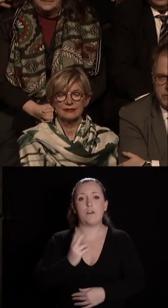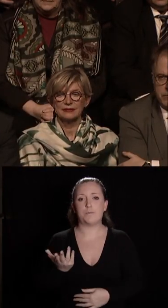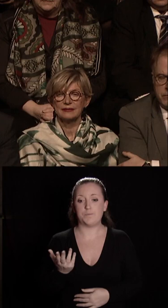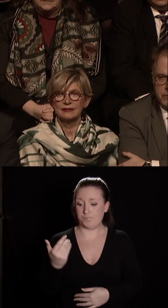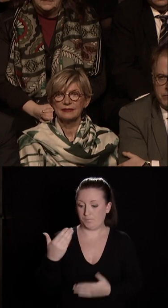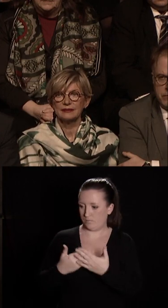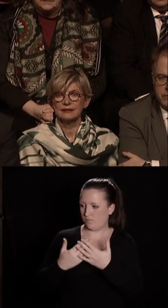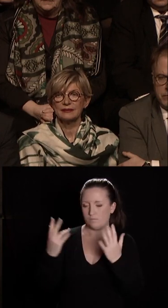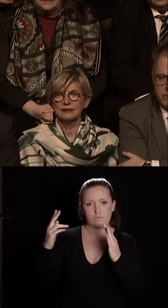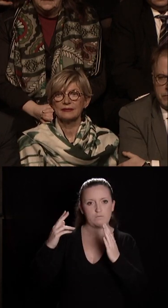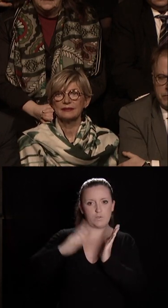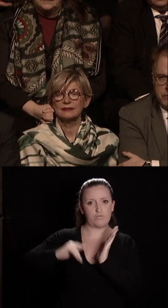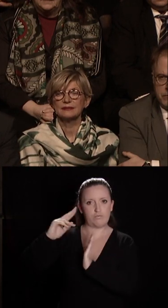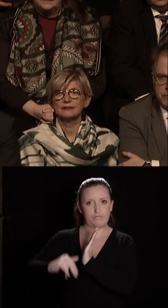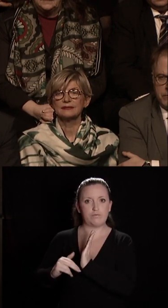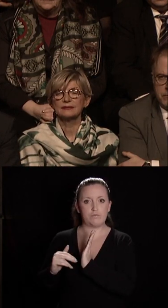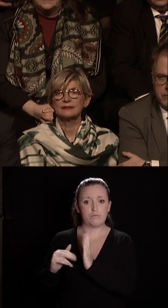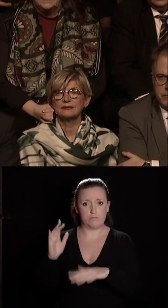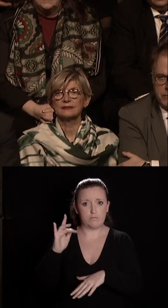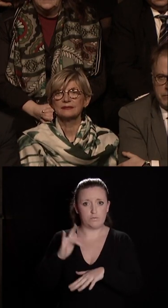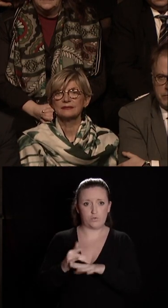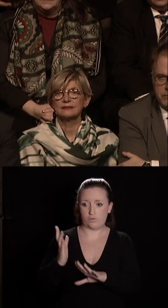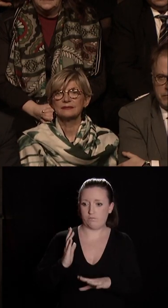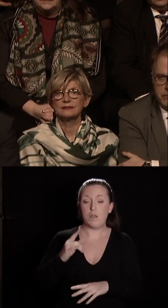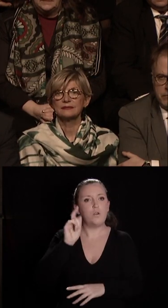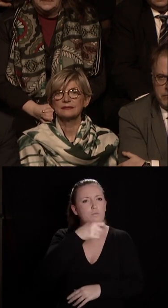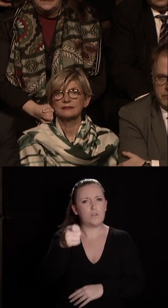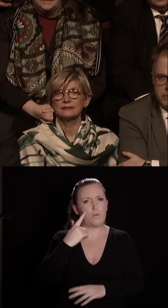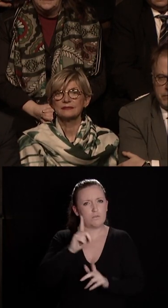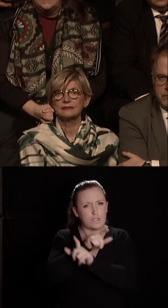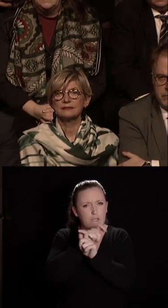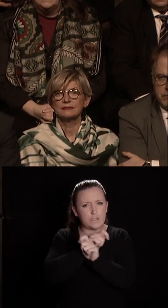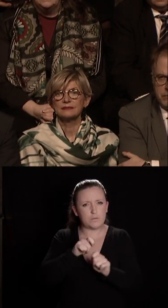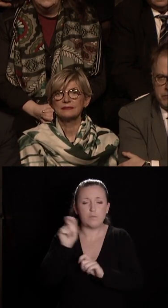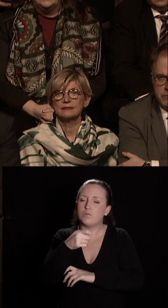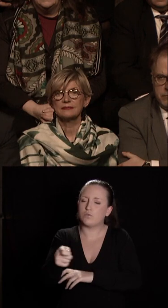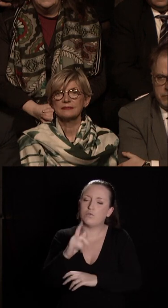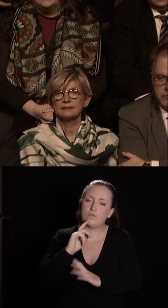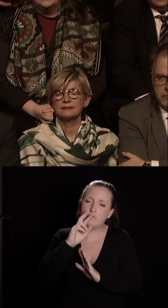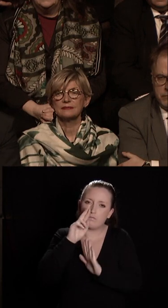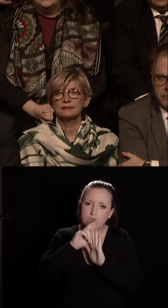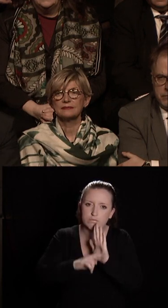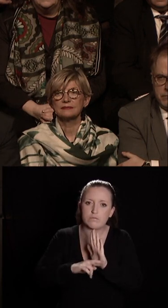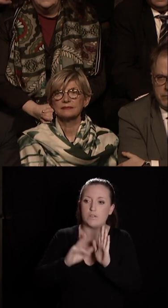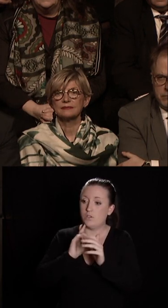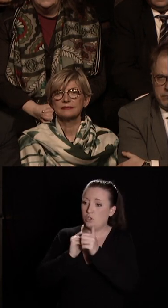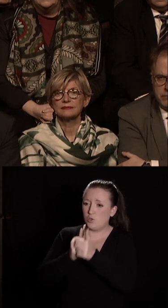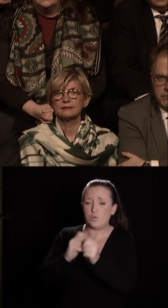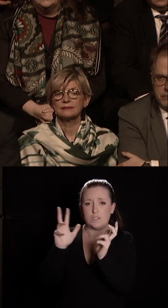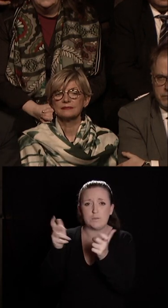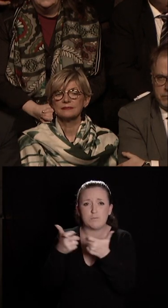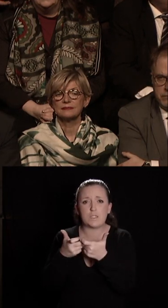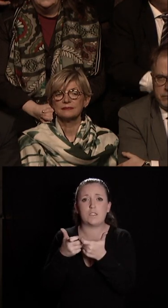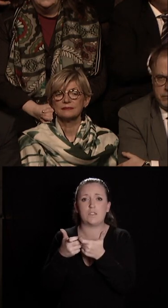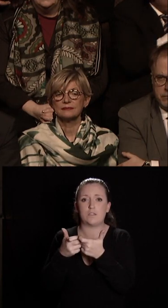transaction, je le dis une nouvelle fois, en respectant scrupuleusement, bien évidemment, l'estimation de prix qui avait été